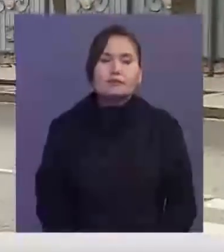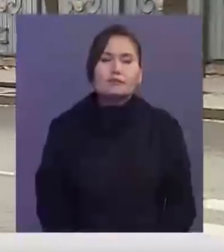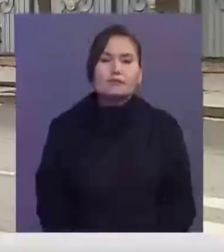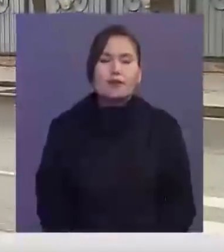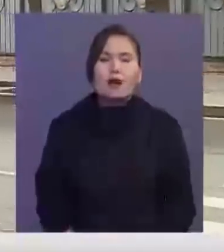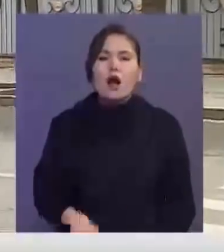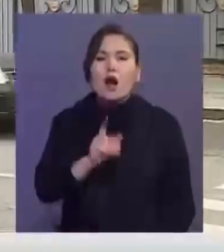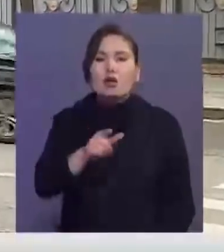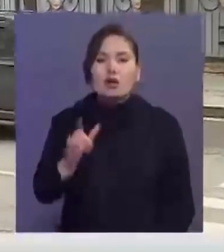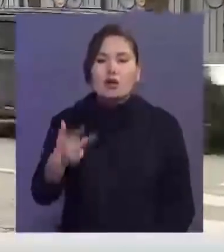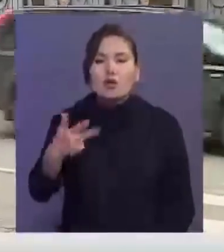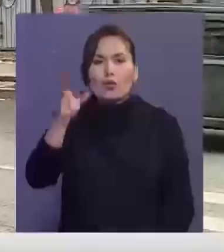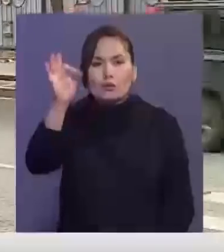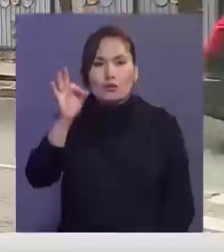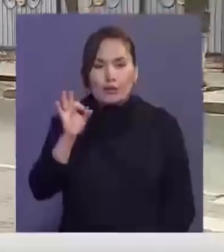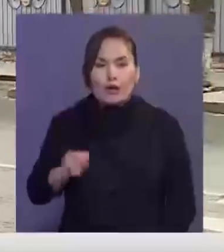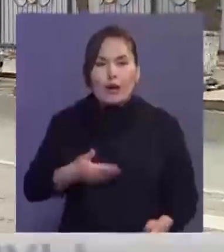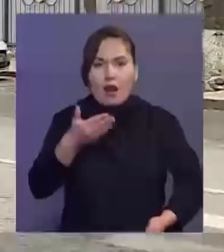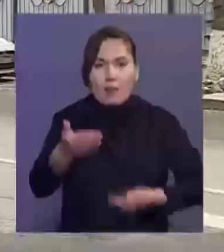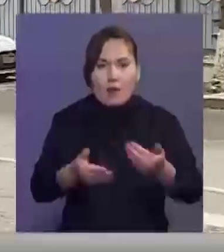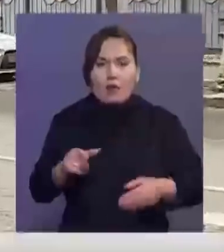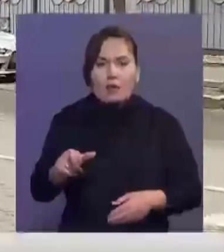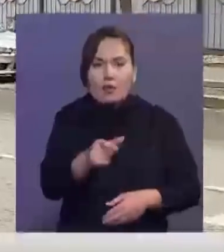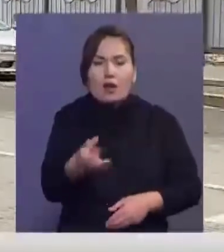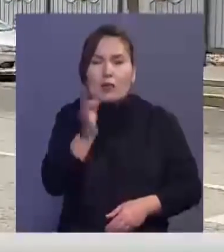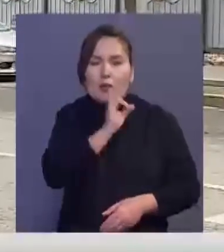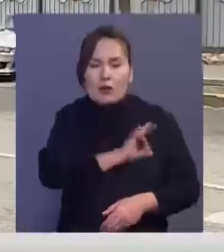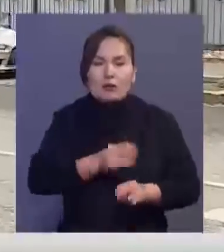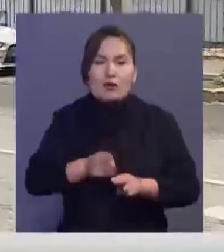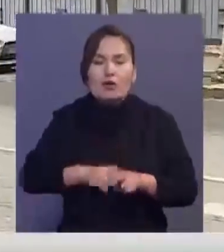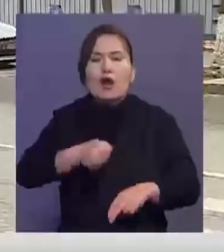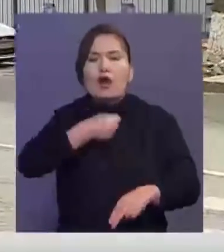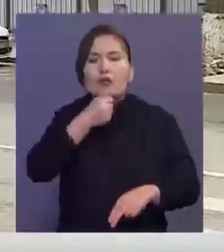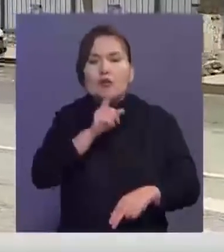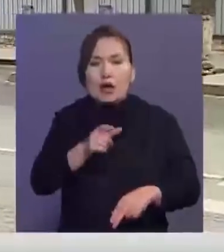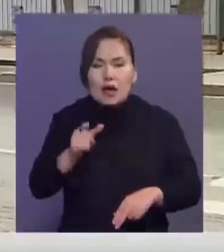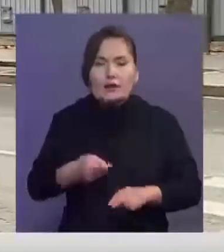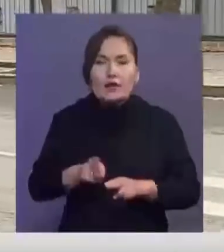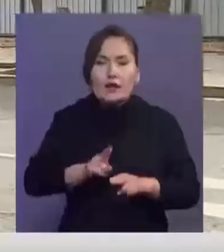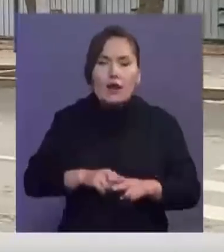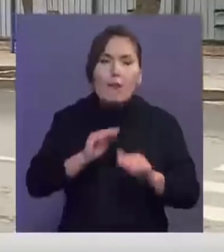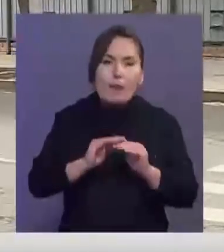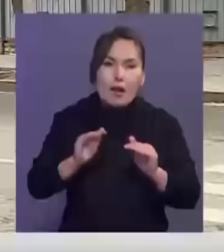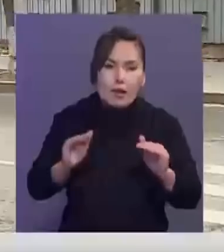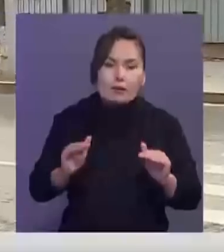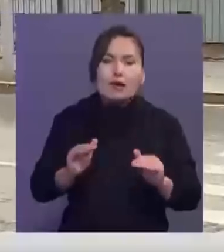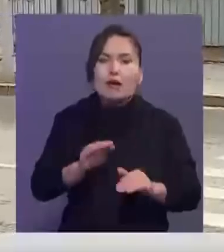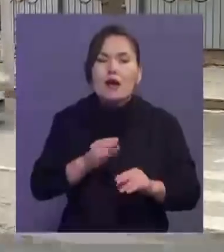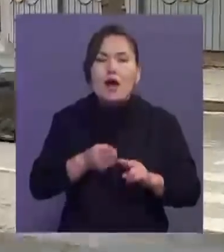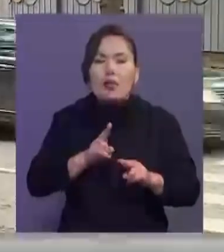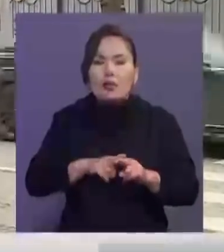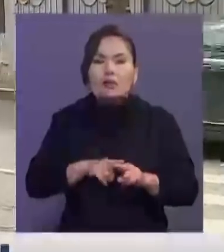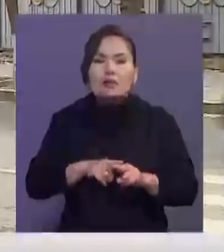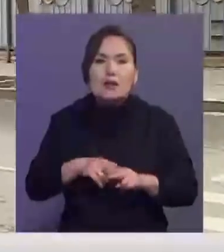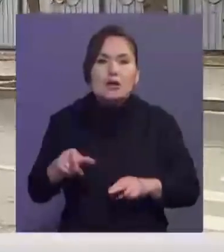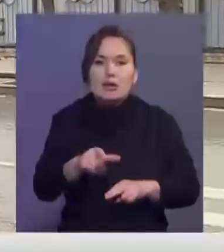Тұрғындардың 30%-ы жаяу жүргіншілер жолын жиы қолданады. Олар егде жастағы адамдар, аналар және балылар. Сондықтан, мұнадай жол